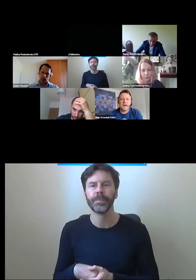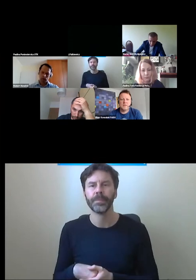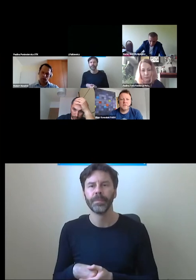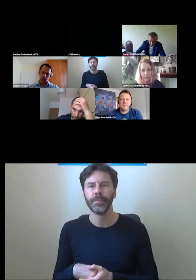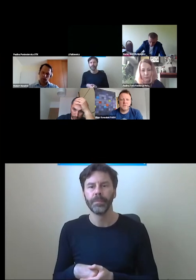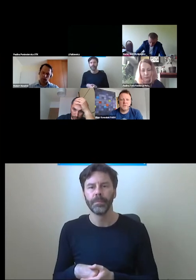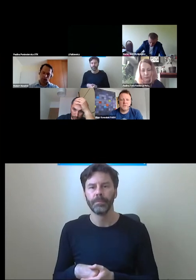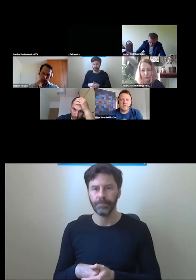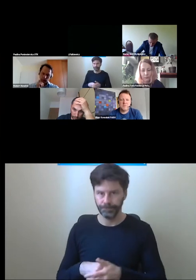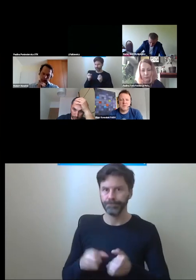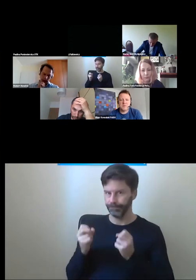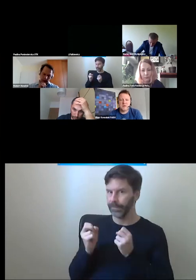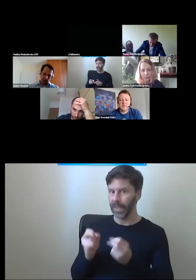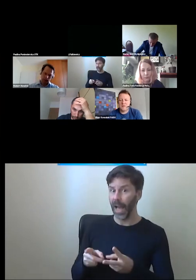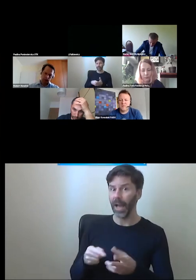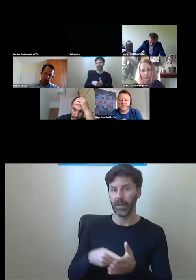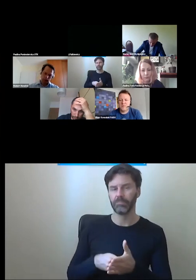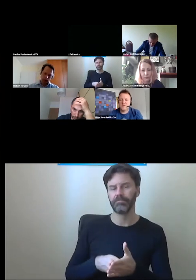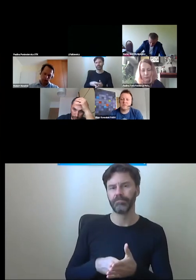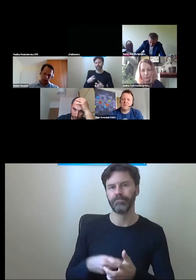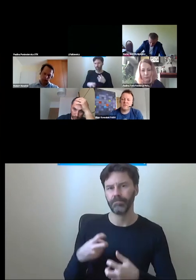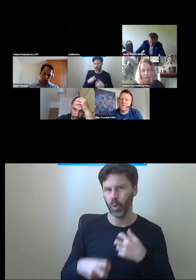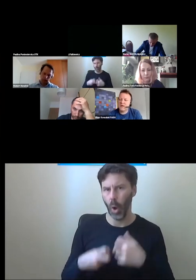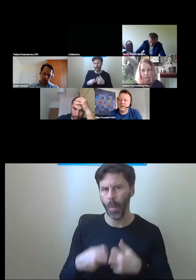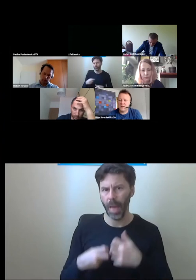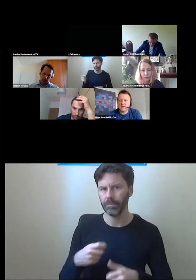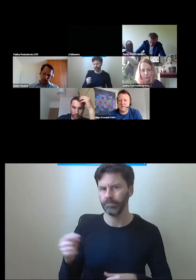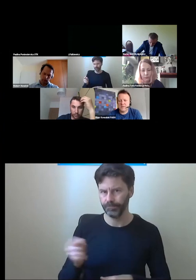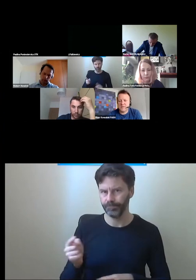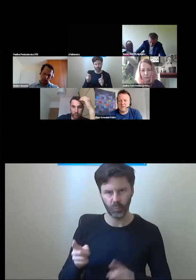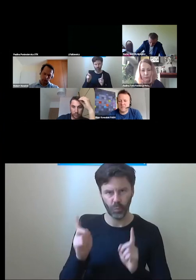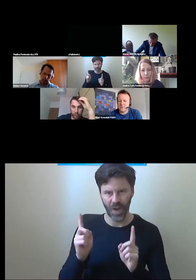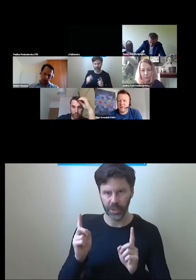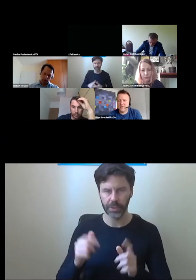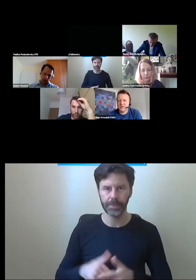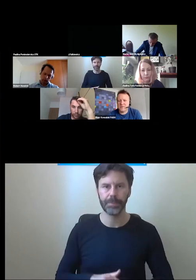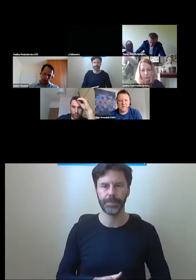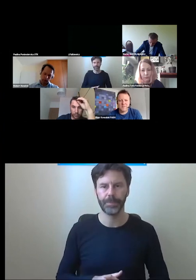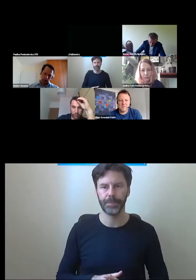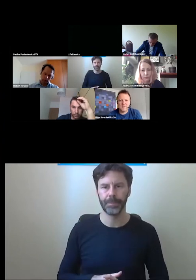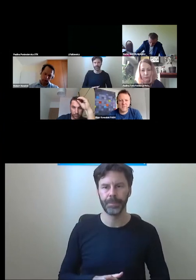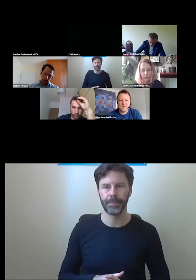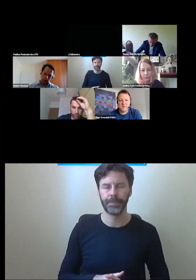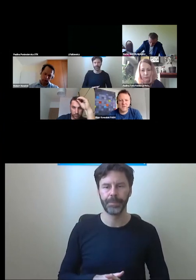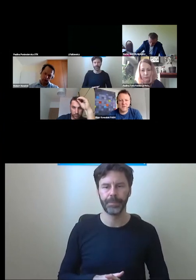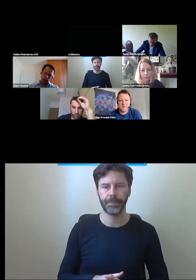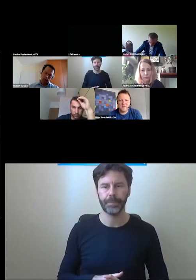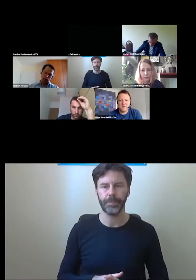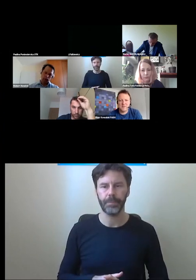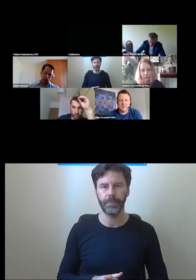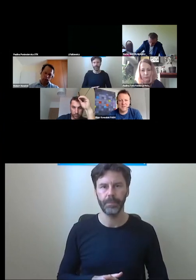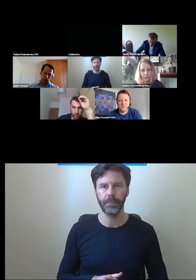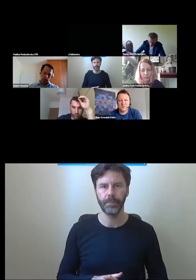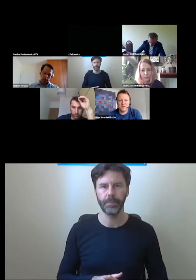Tak, znaczy to jest też aspekt, na który na pewno trzeba zwracać uwagę i pewnie jak w innych